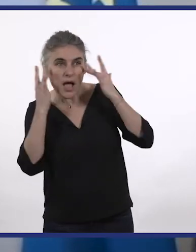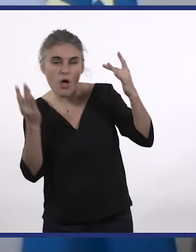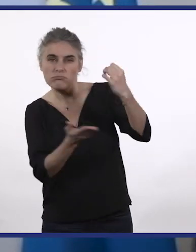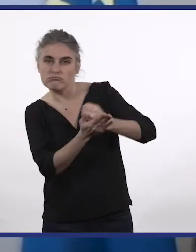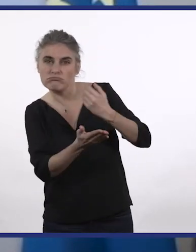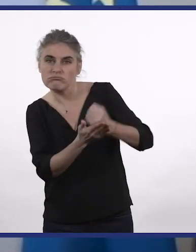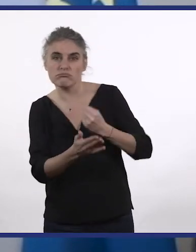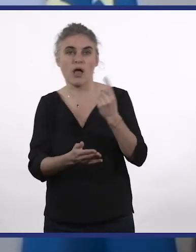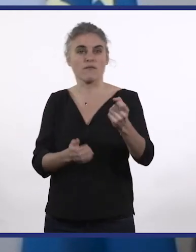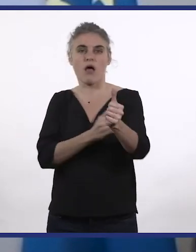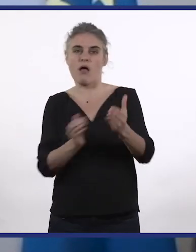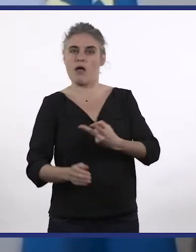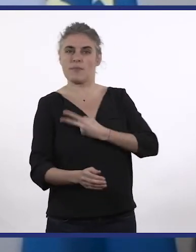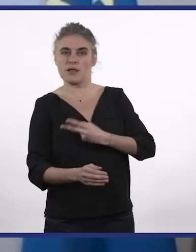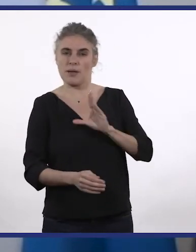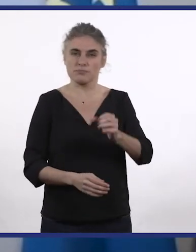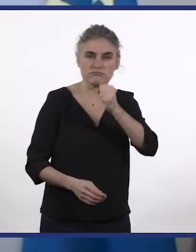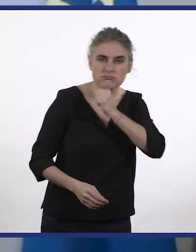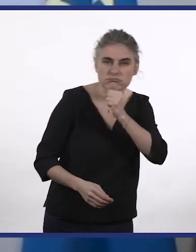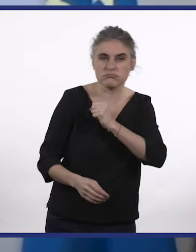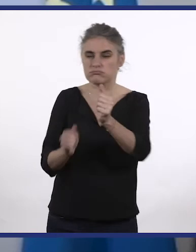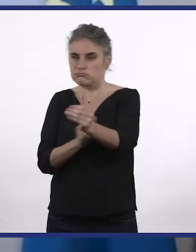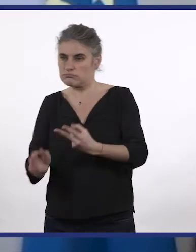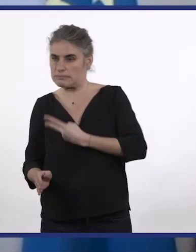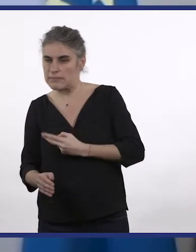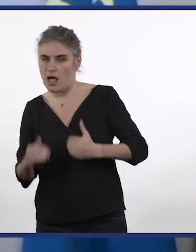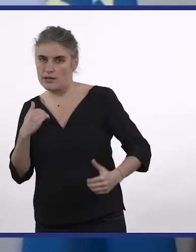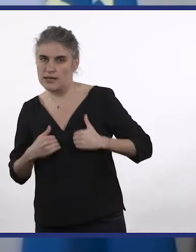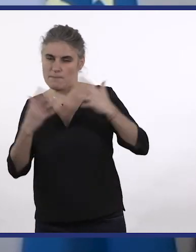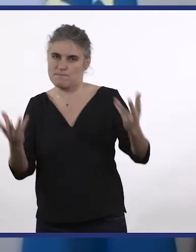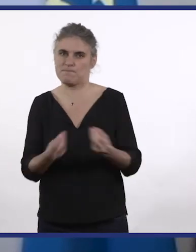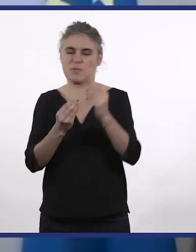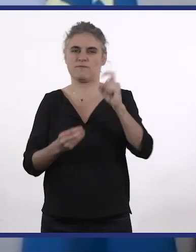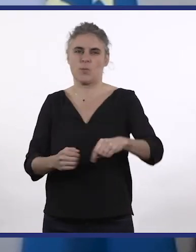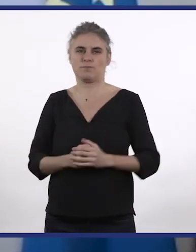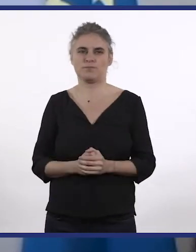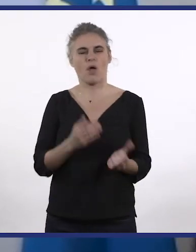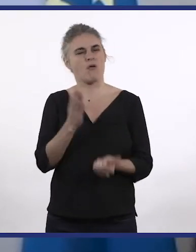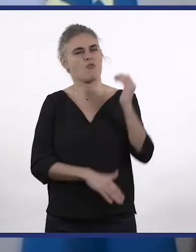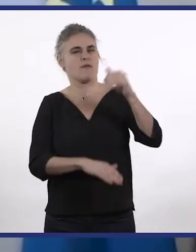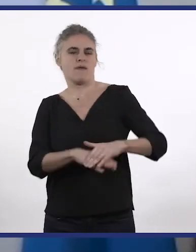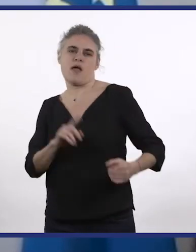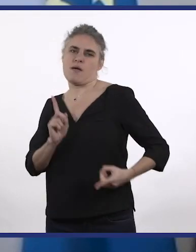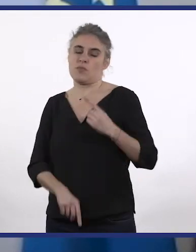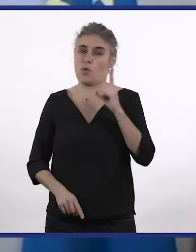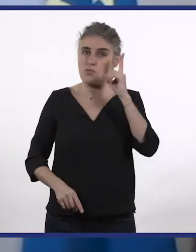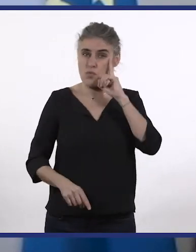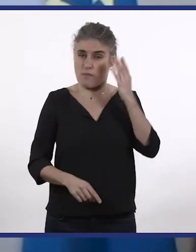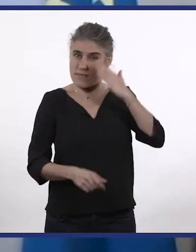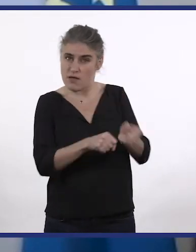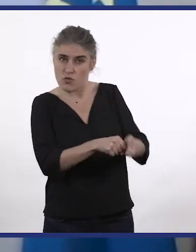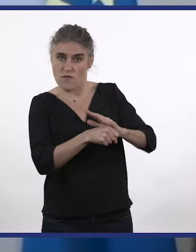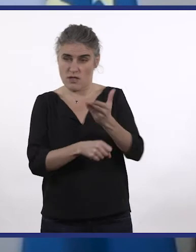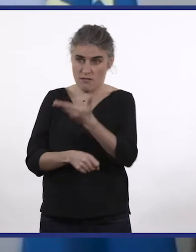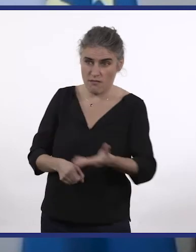expériences du champ de géontologie et du handicap. Cette journée est plus que jamais d'actualité dans le cadre de la crise Covid qui touche plus